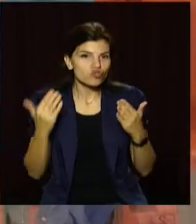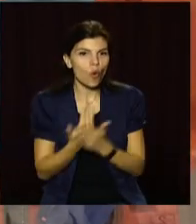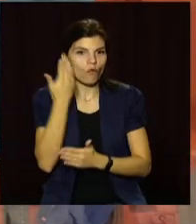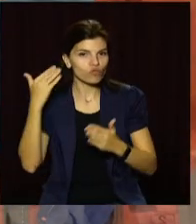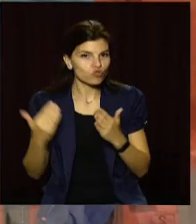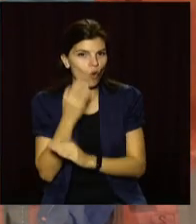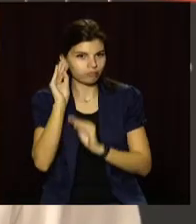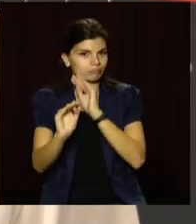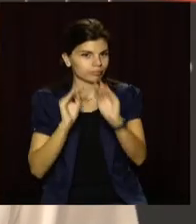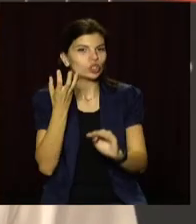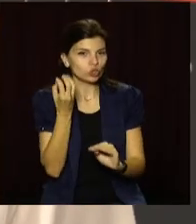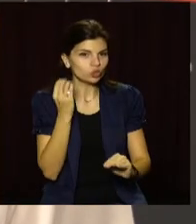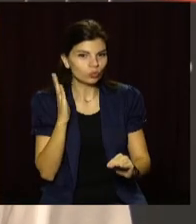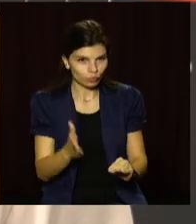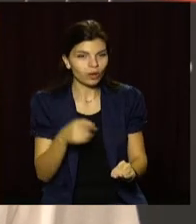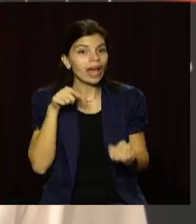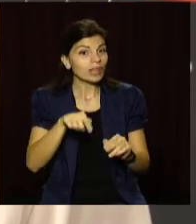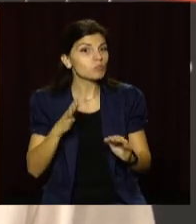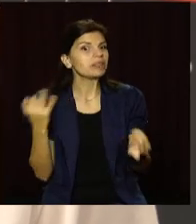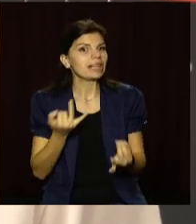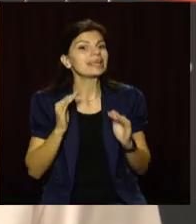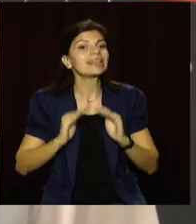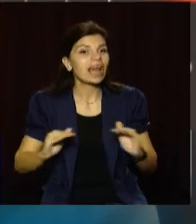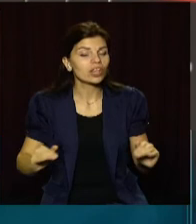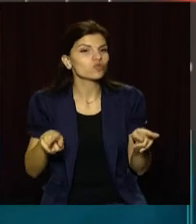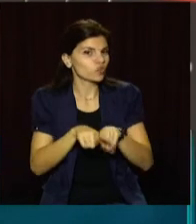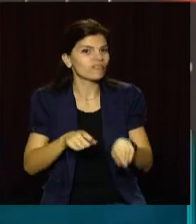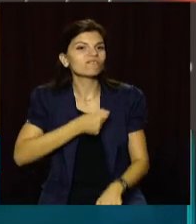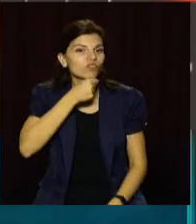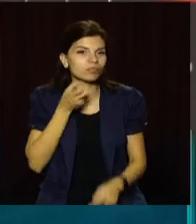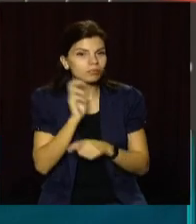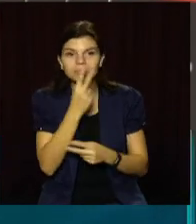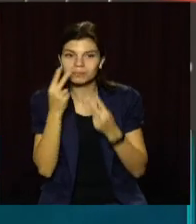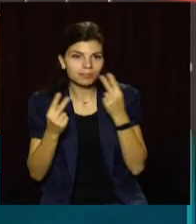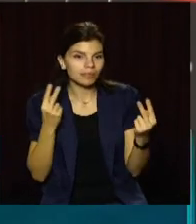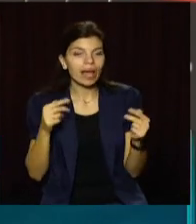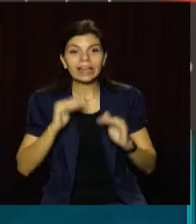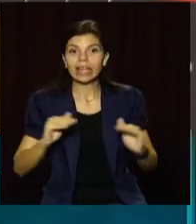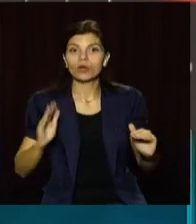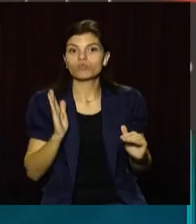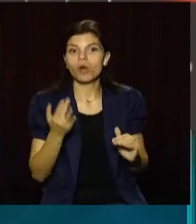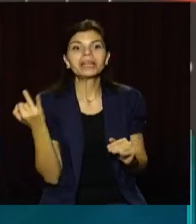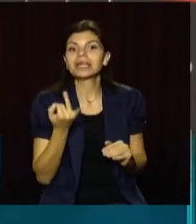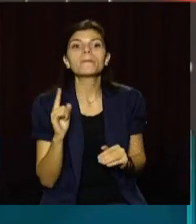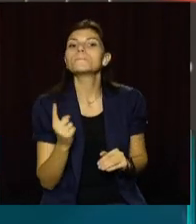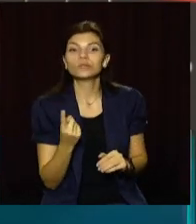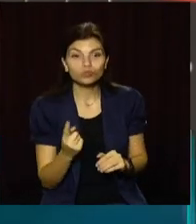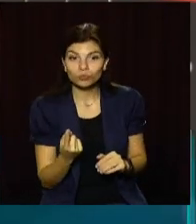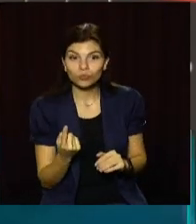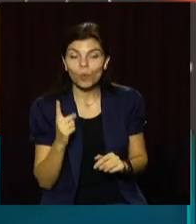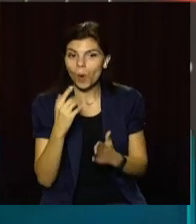оновлюватимуться. Тут буде цікаво і дітям, і взрослим. Дітям буде цікаво, тому що